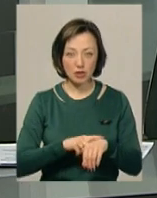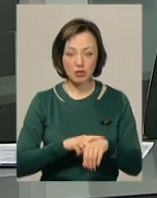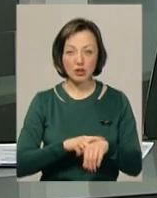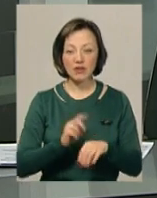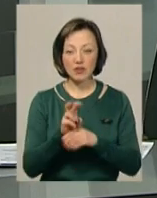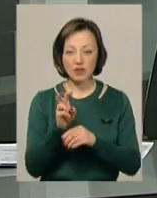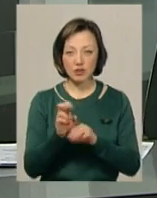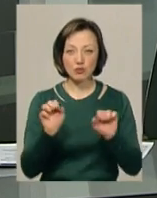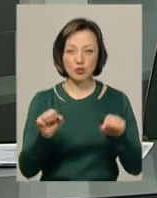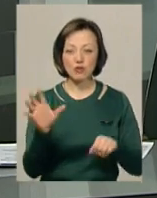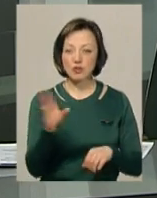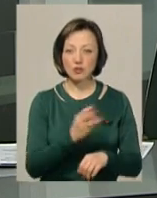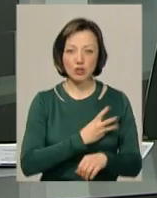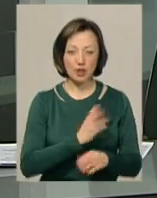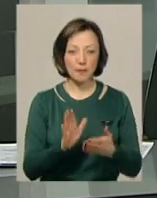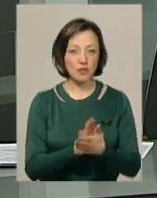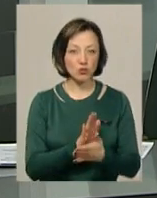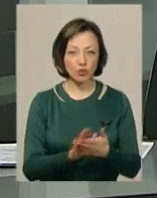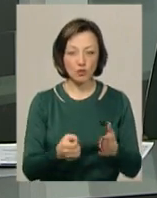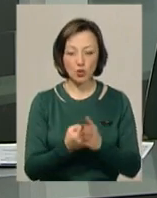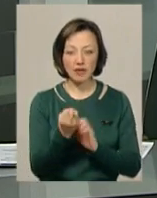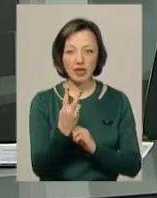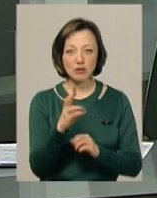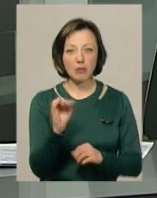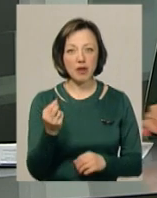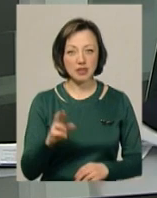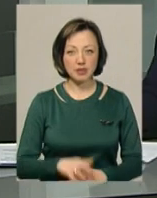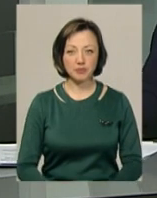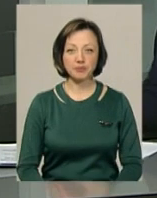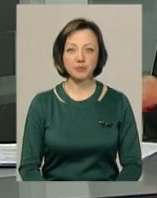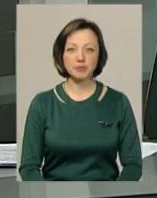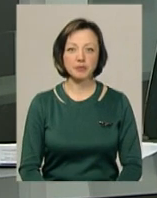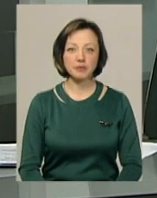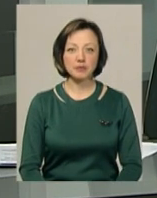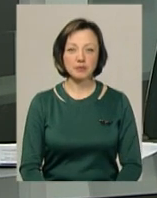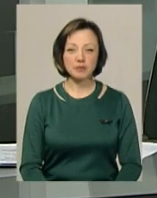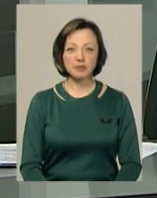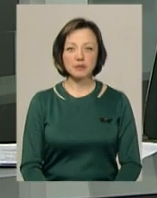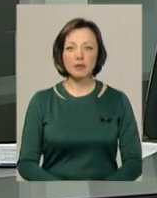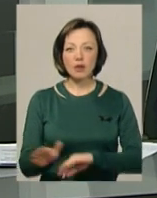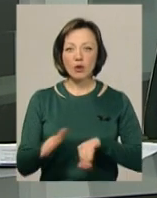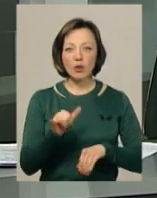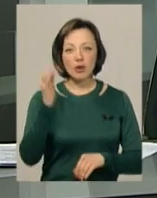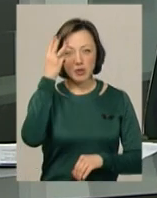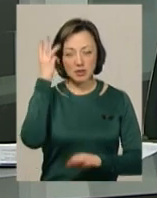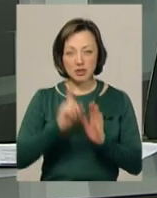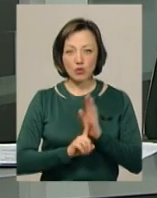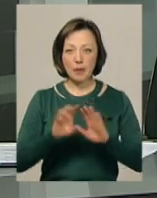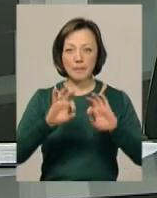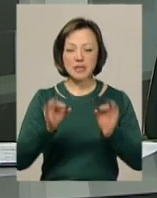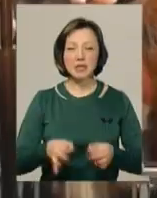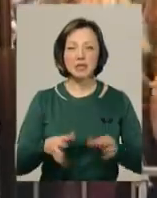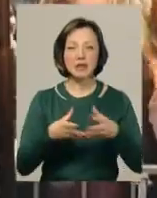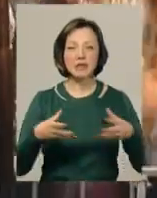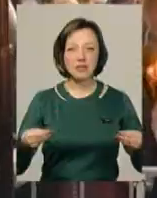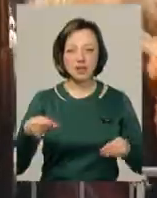Відвідати її зможуть всі охочі безкоштовно до 12 березня. У Хмельницькому стартує «Мистецька весна